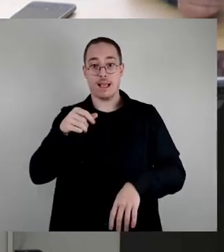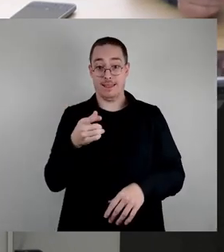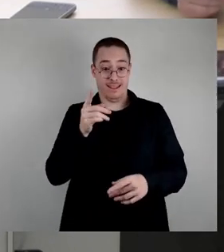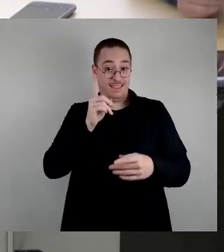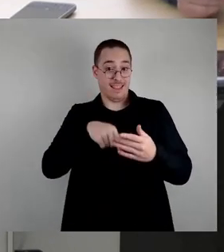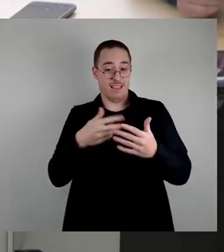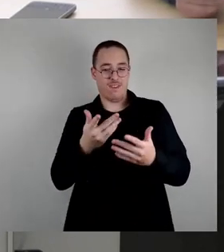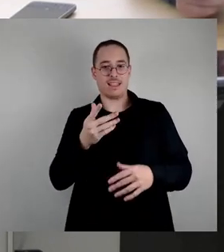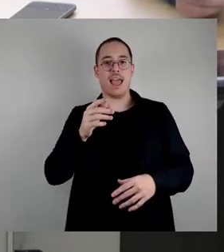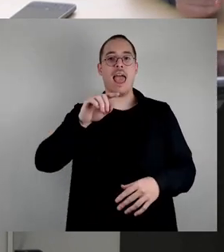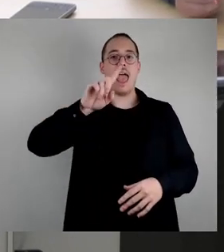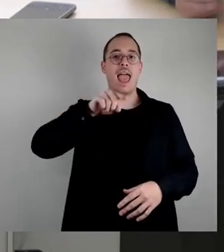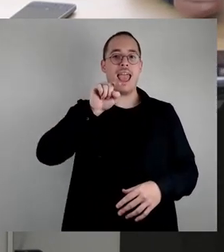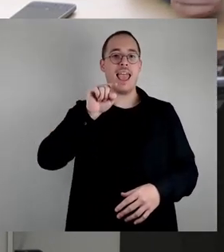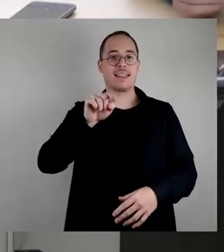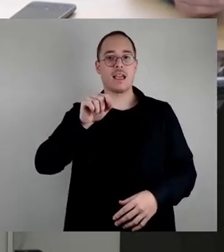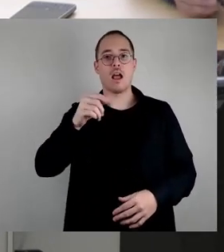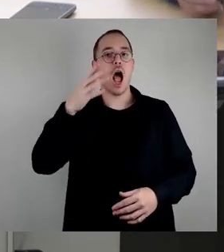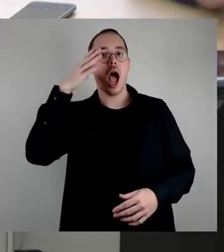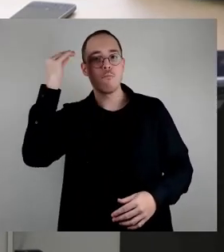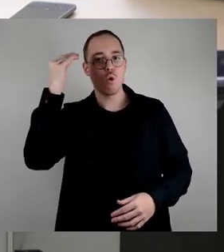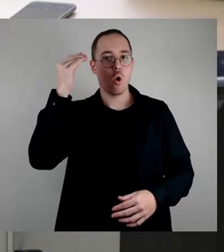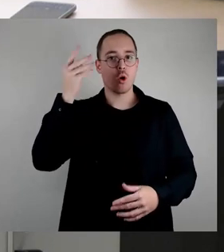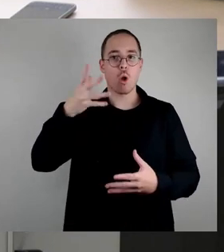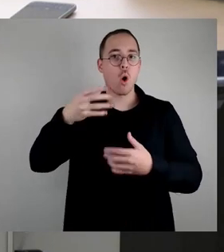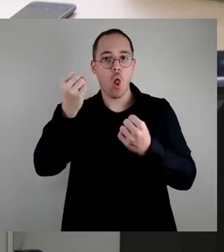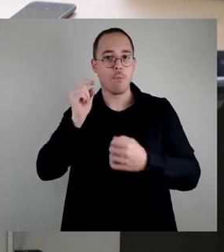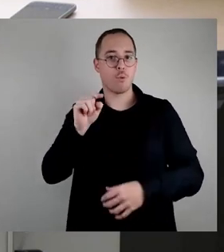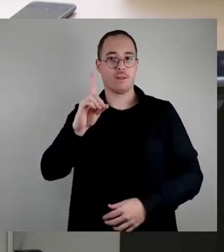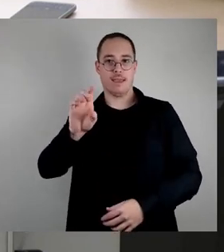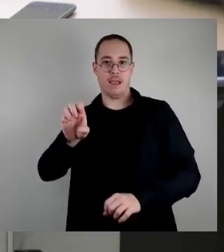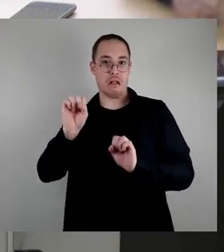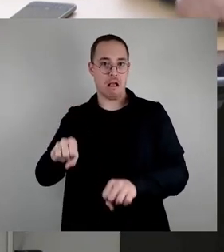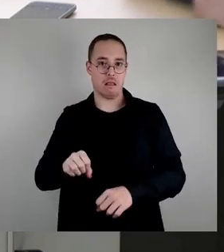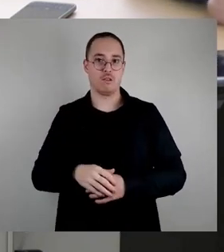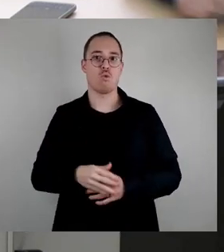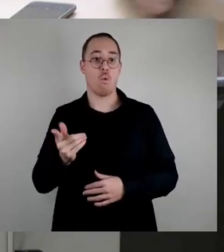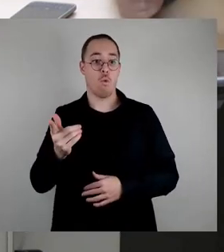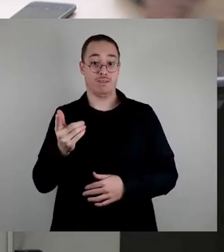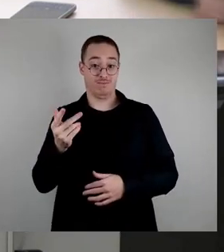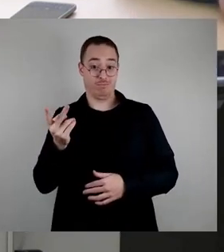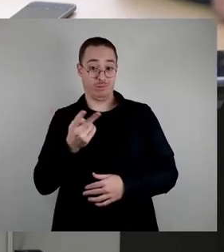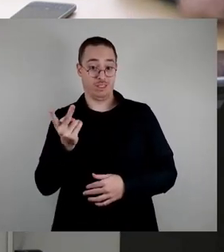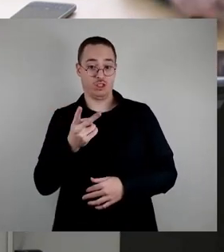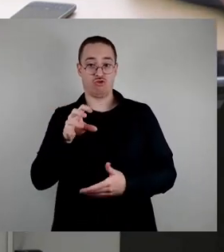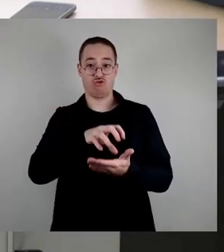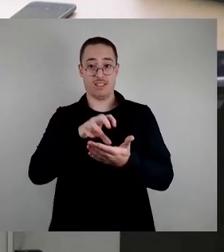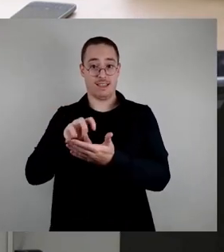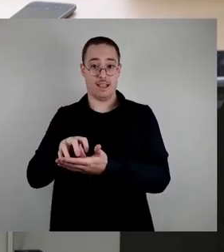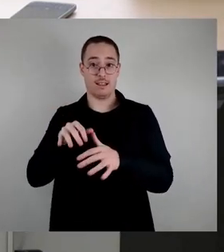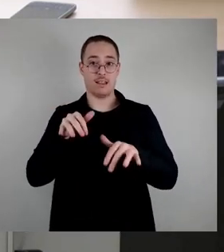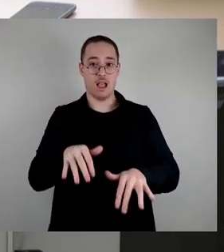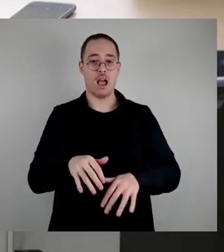Die beiden Städte bieten interessierten Bürgern und Unternehmen spezielle E-Mail-Postfächer an. Wieso? Nicht